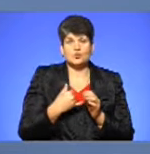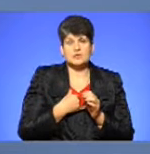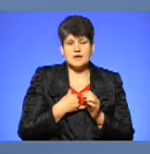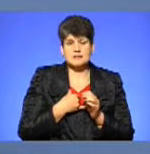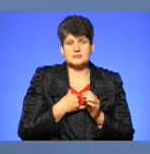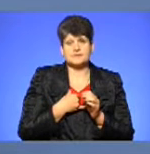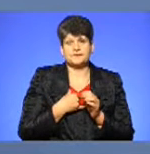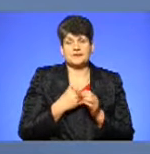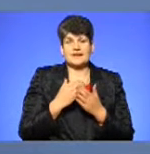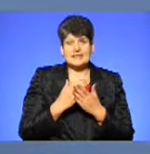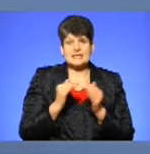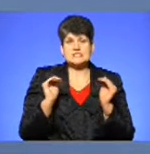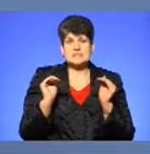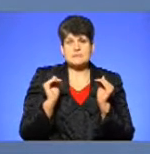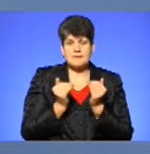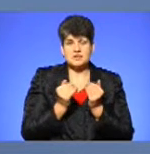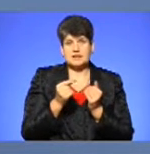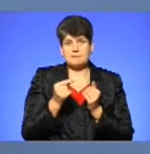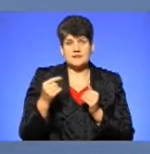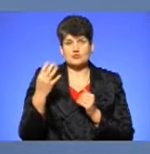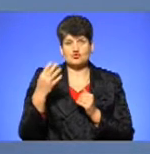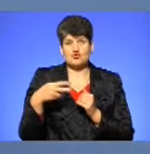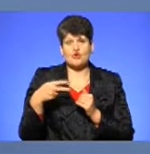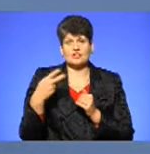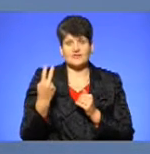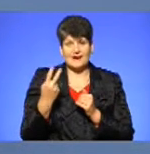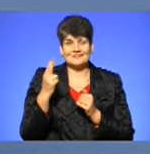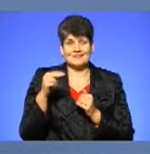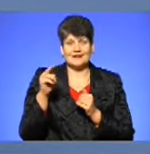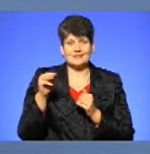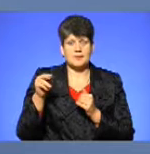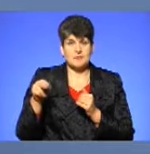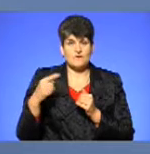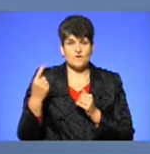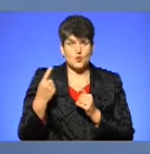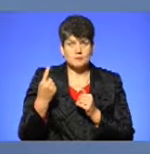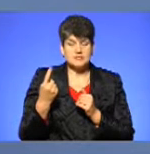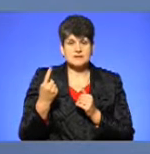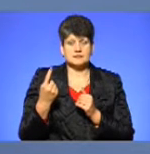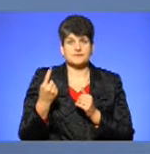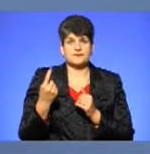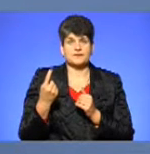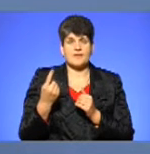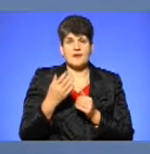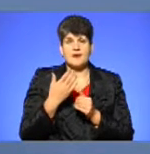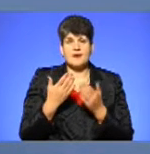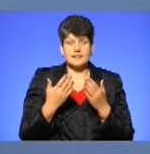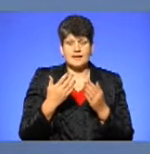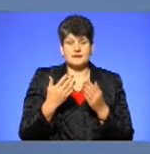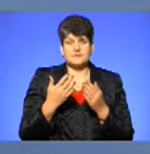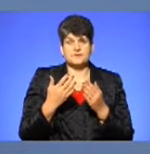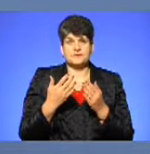таки, є зменшення на мінус 42 ДТП в області. Але зазначаємо, що